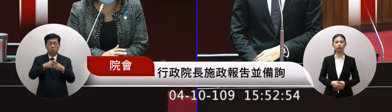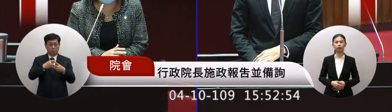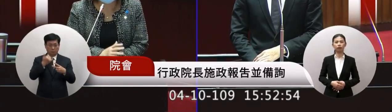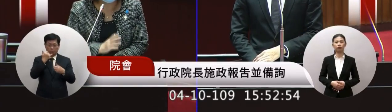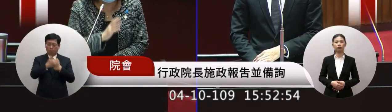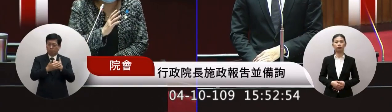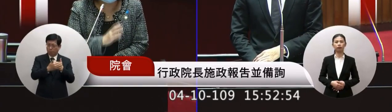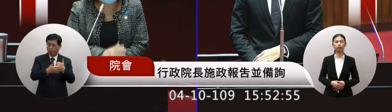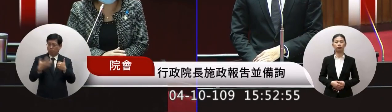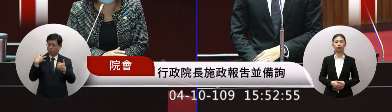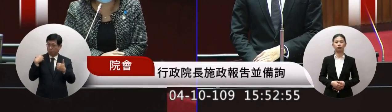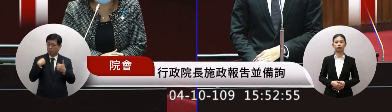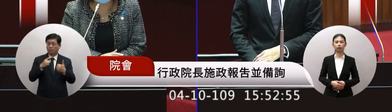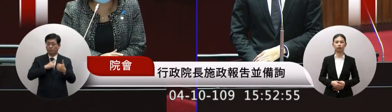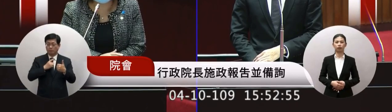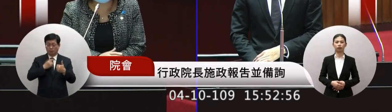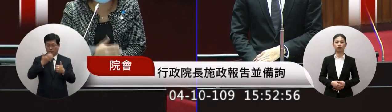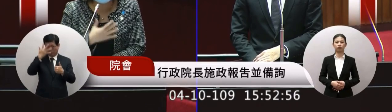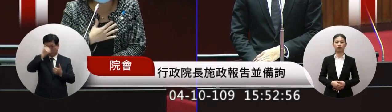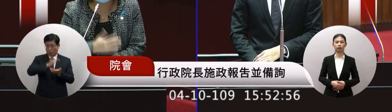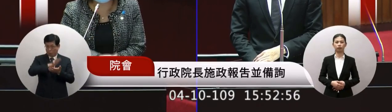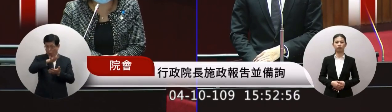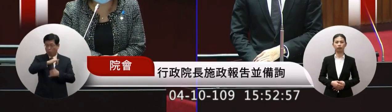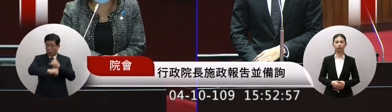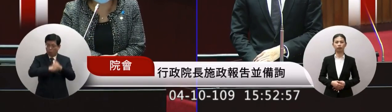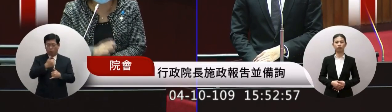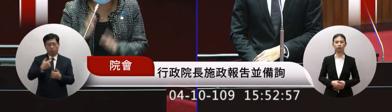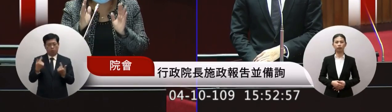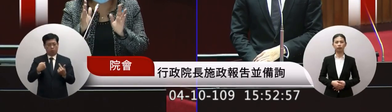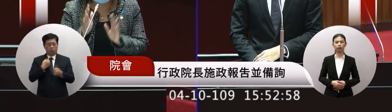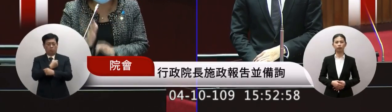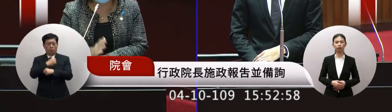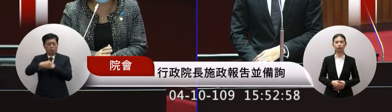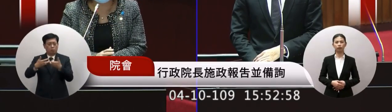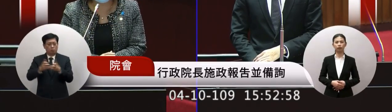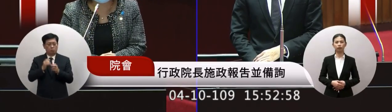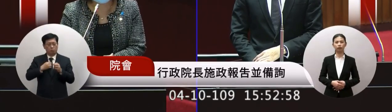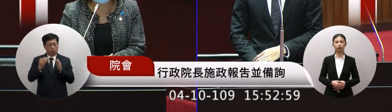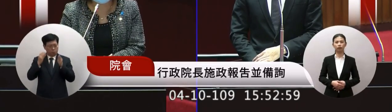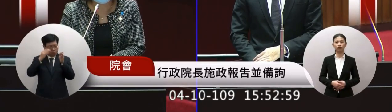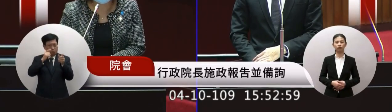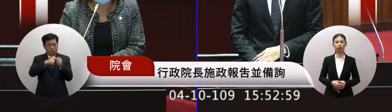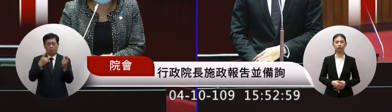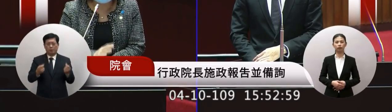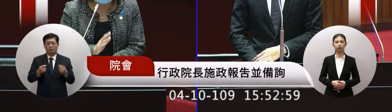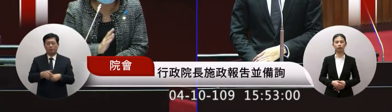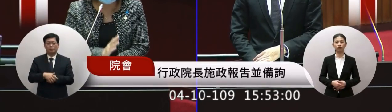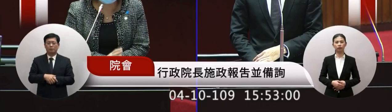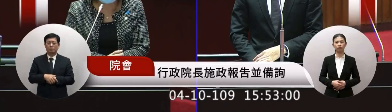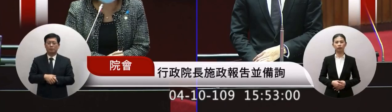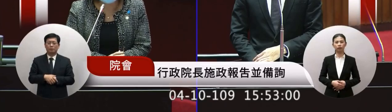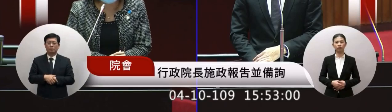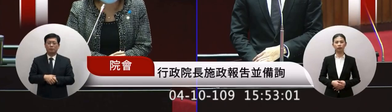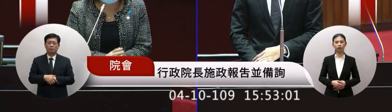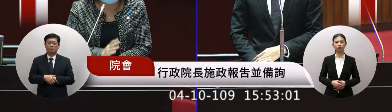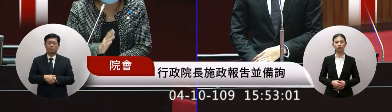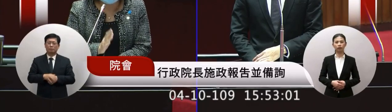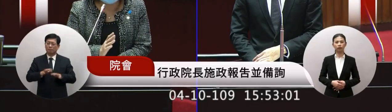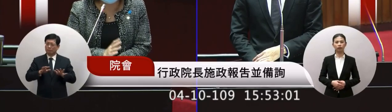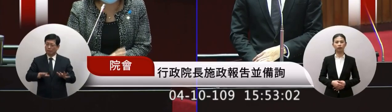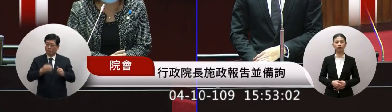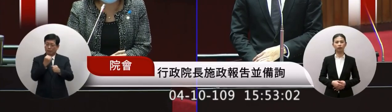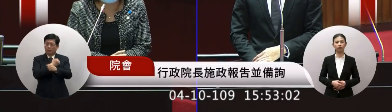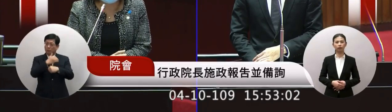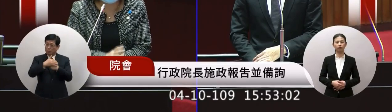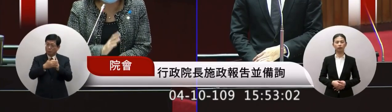維持這個年老的尊嚴生活其實跟我們勞動部我看方向是一直當然我們現在勞